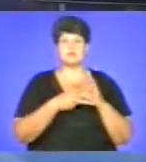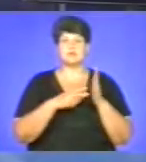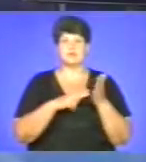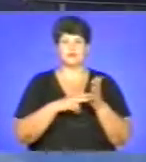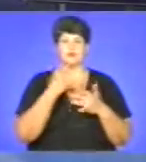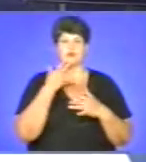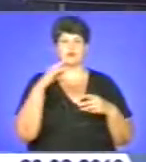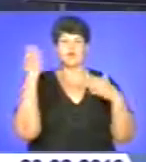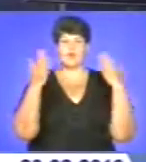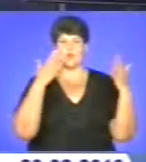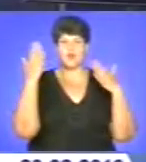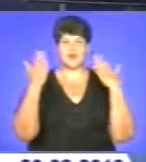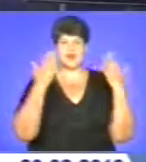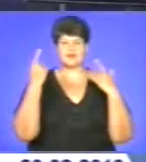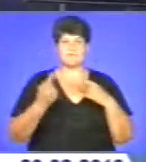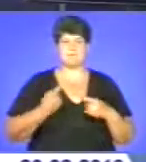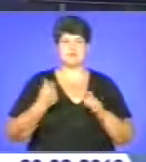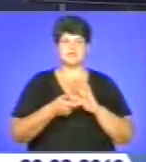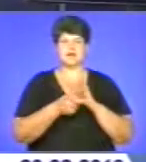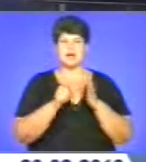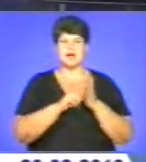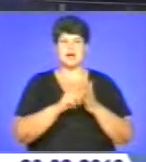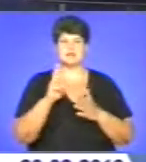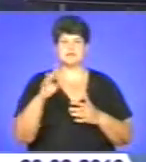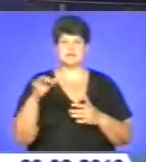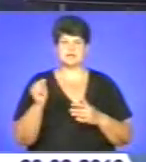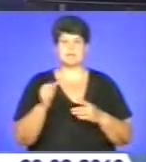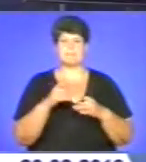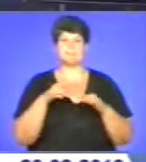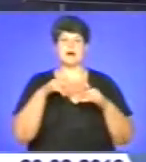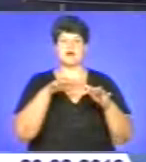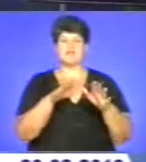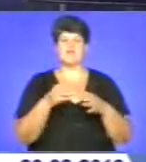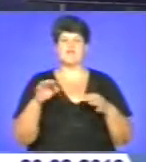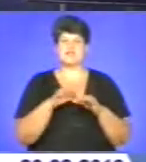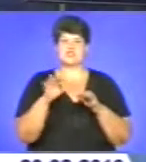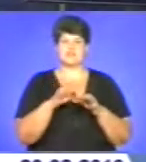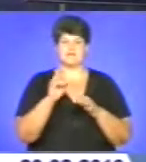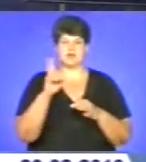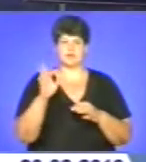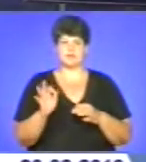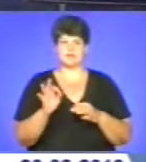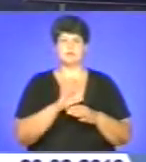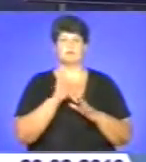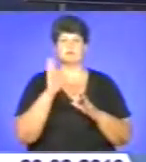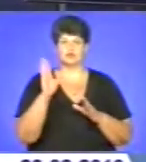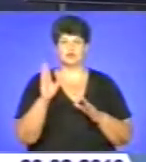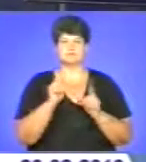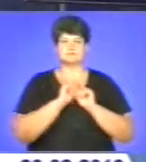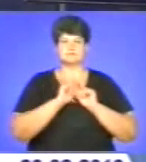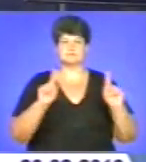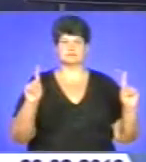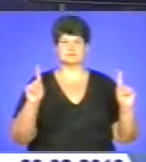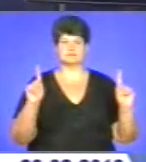гуляння, майстер-класи та вже традиційний парад вишиванок. Однак не обійдеться без сюрпризів. Перші приготування бачила наша